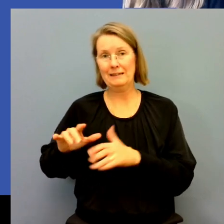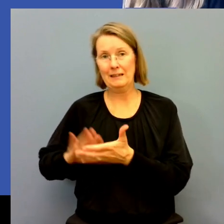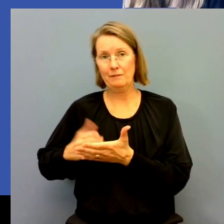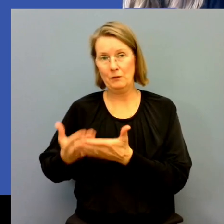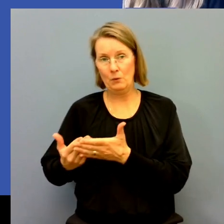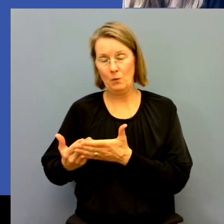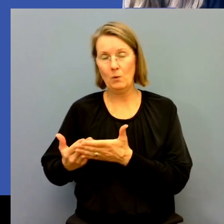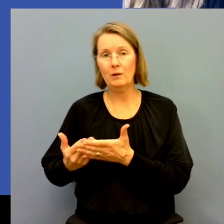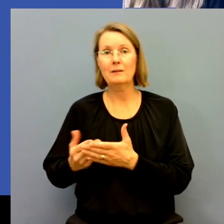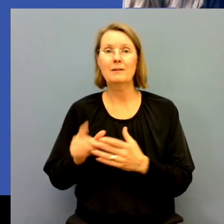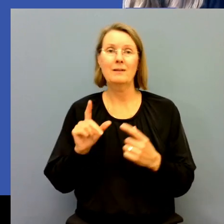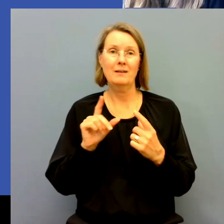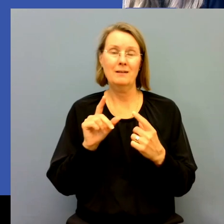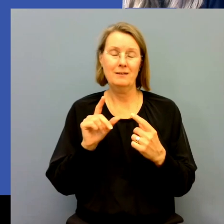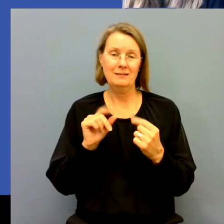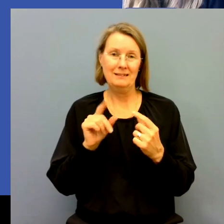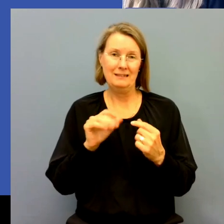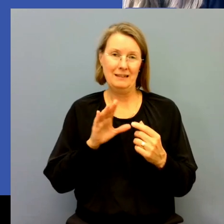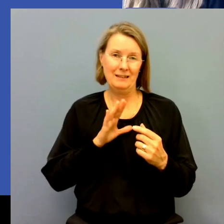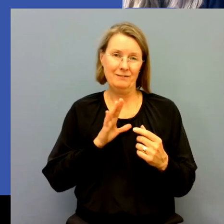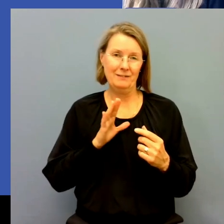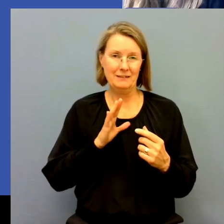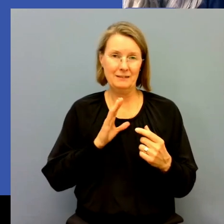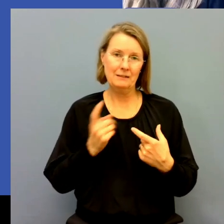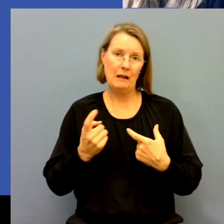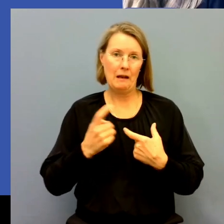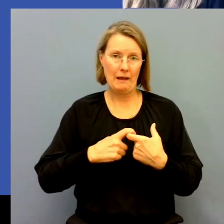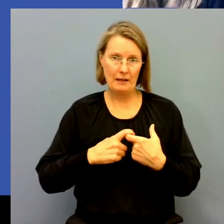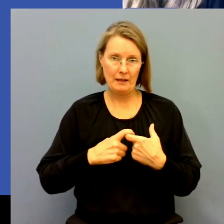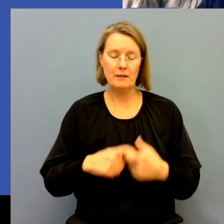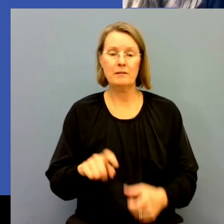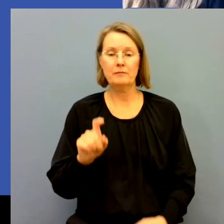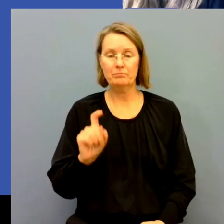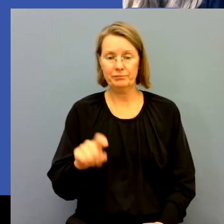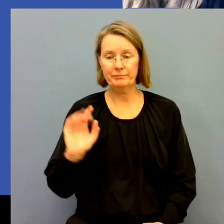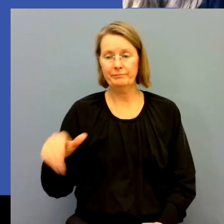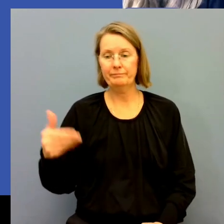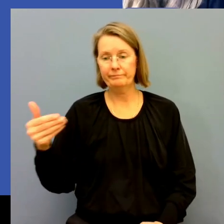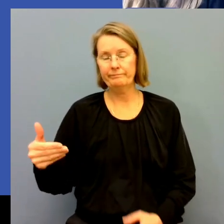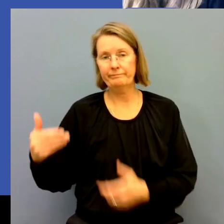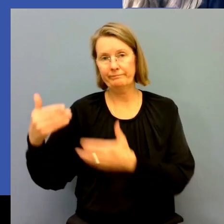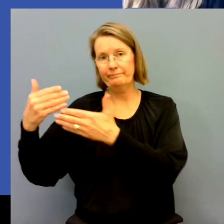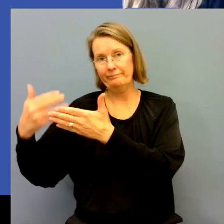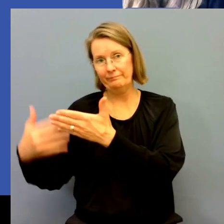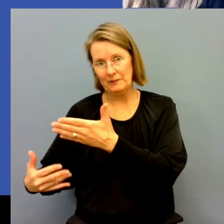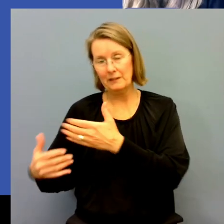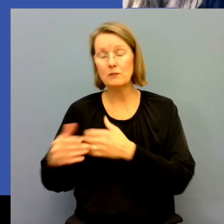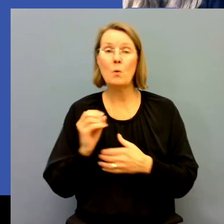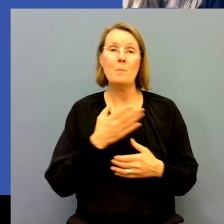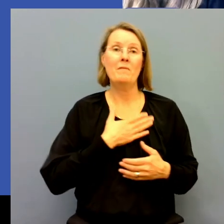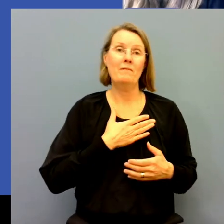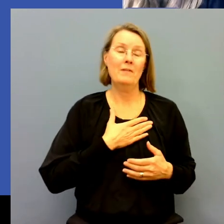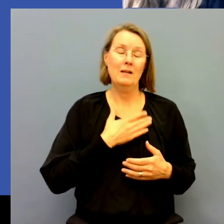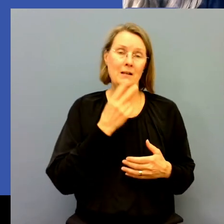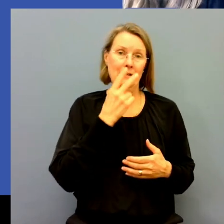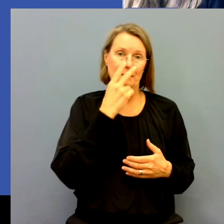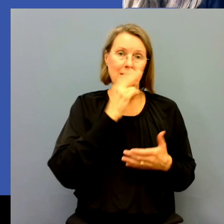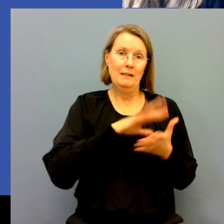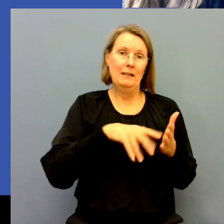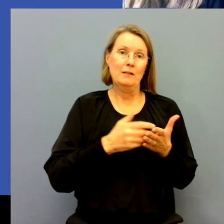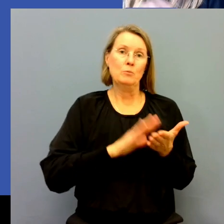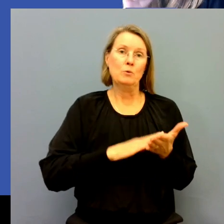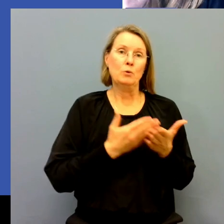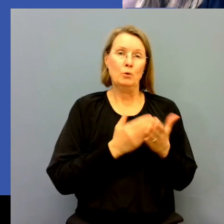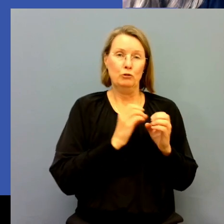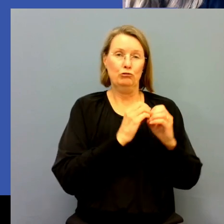så finns det en länk i chatten som ni klickar på. Och för er som vill se teckenspråkstolken lite större så kan